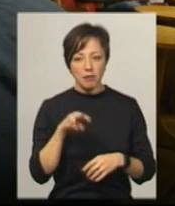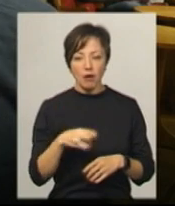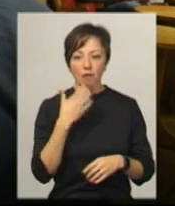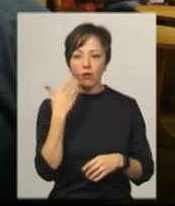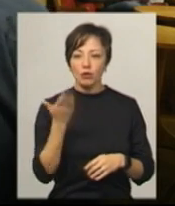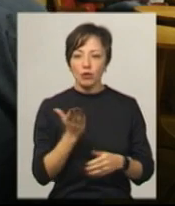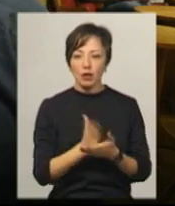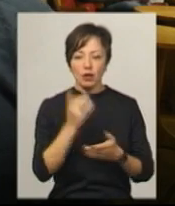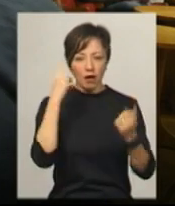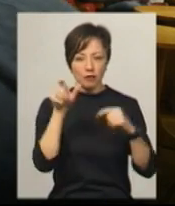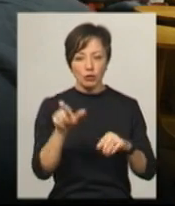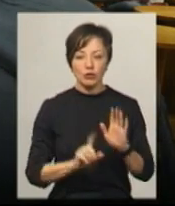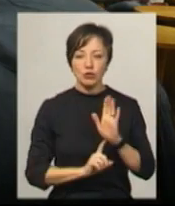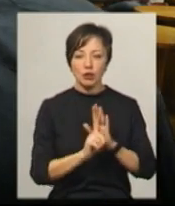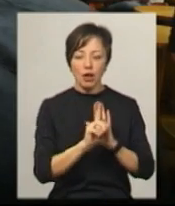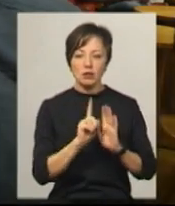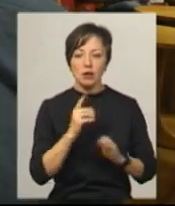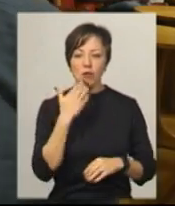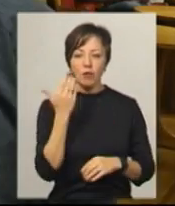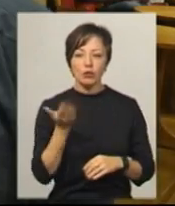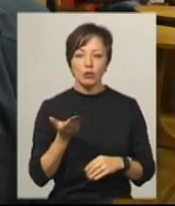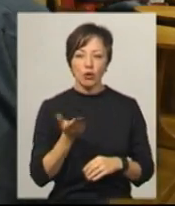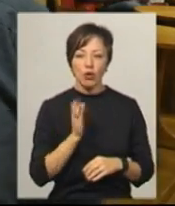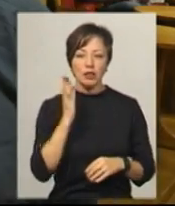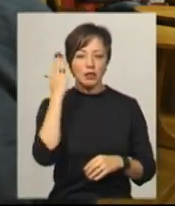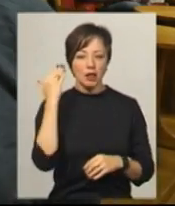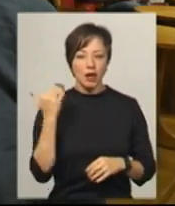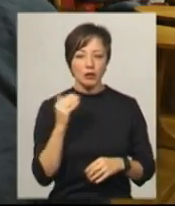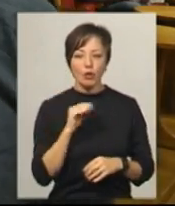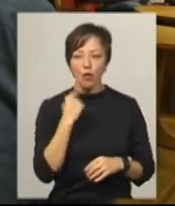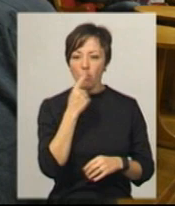який є у автора, у нас починається монолог татарської мови.